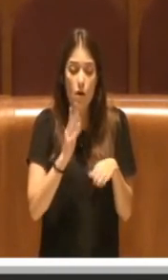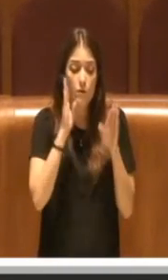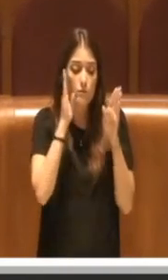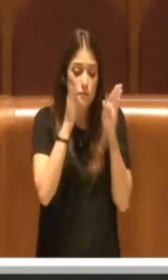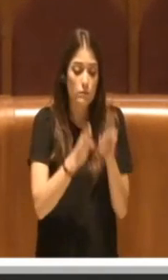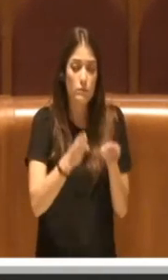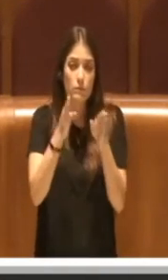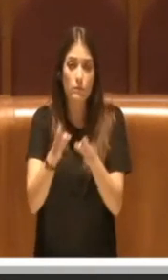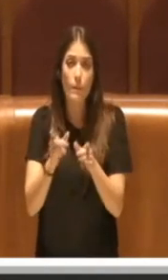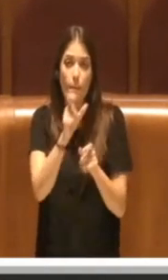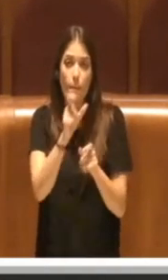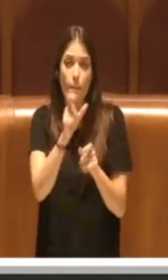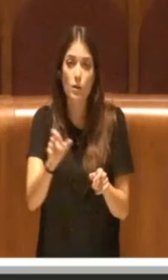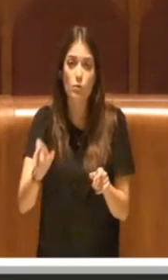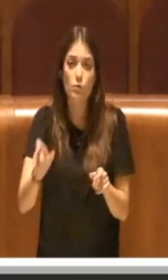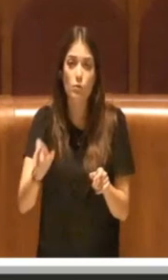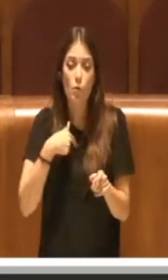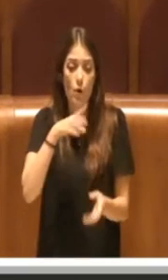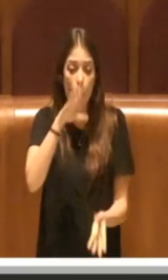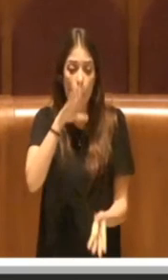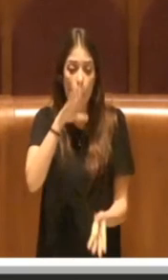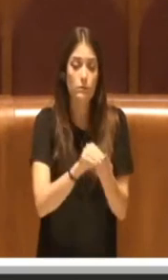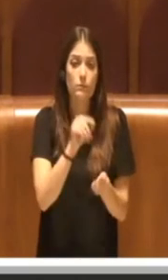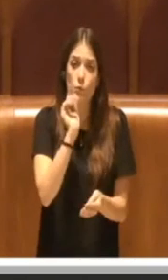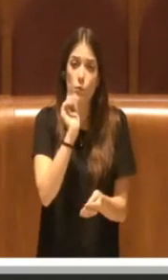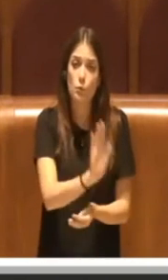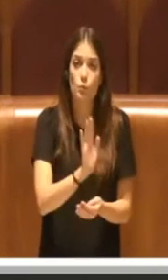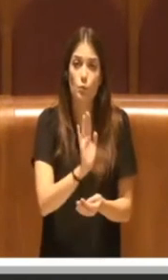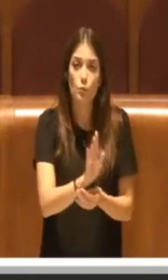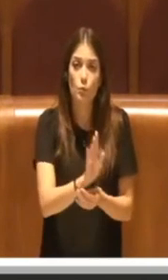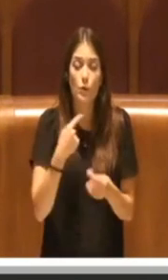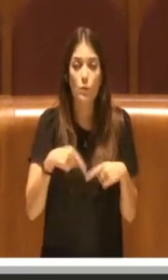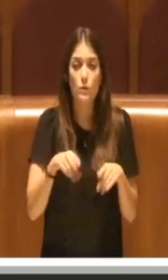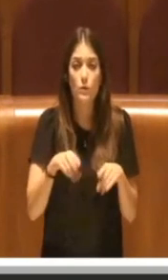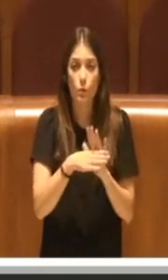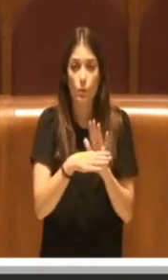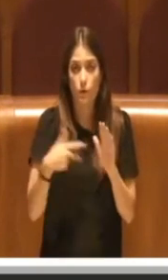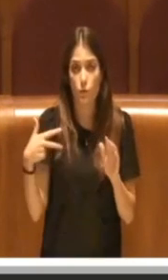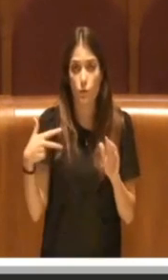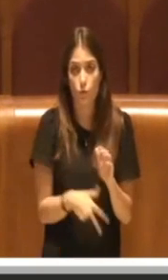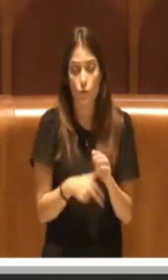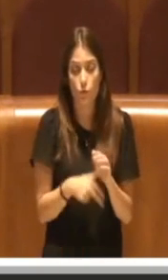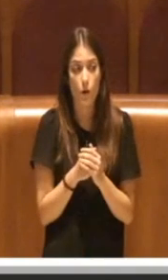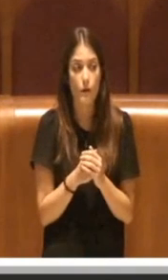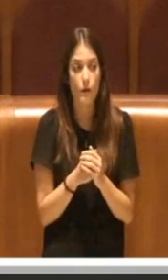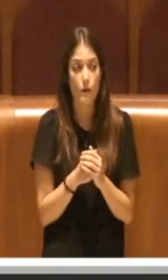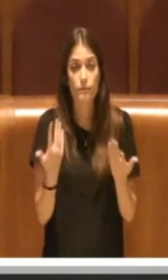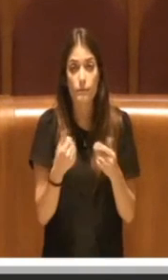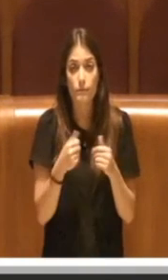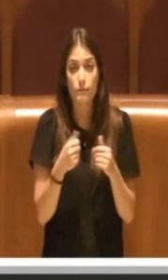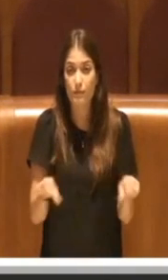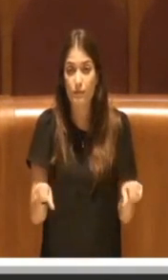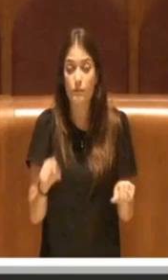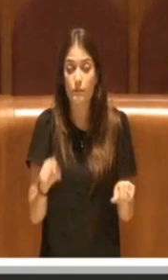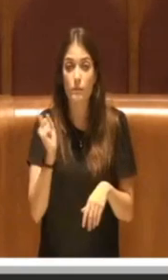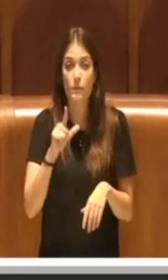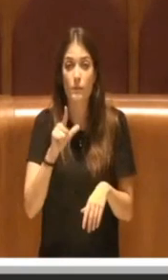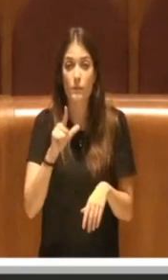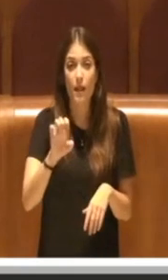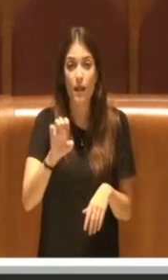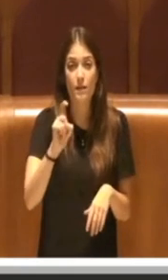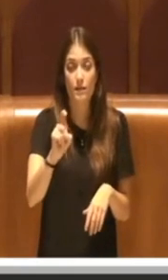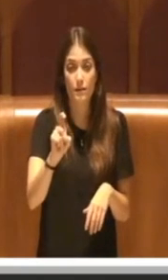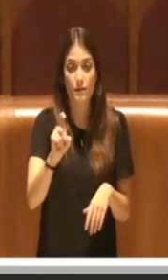nel suo insieme in questo piano sociale. E qui fondamentali sono i laps. È